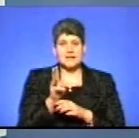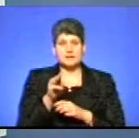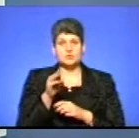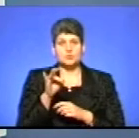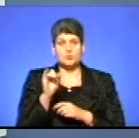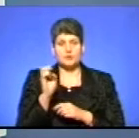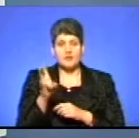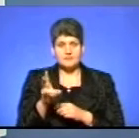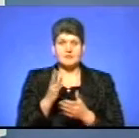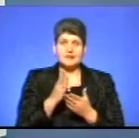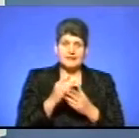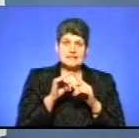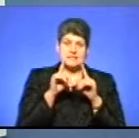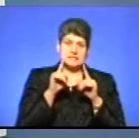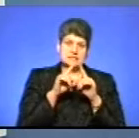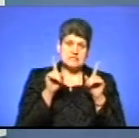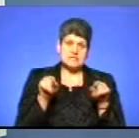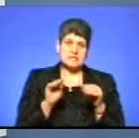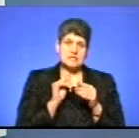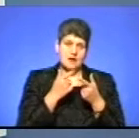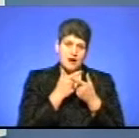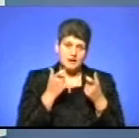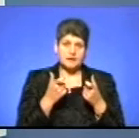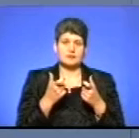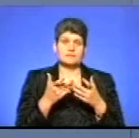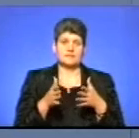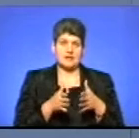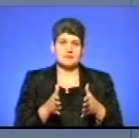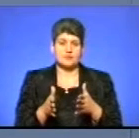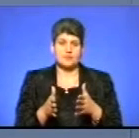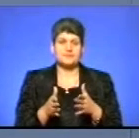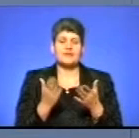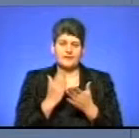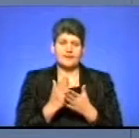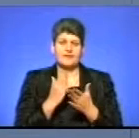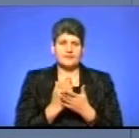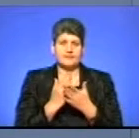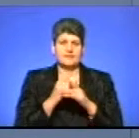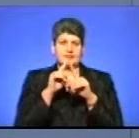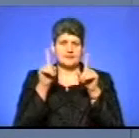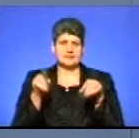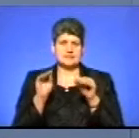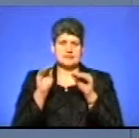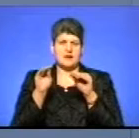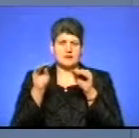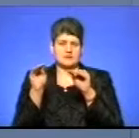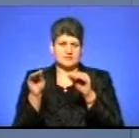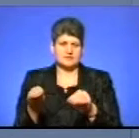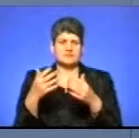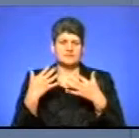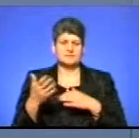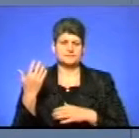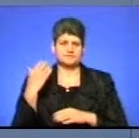вимірює швидкість. Чи є відповідні знаки на ділянці автошляху? Так, є відповідні знаки, ми їх розставляли, деякі були вже